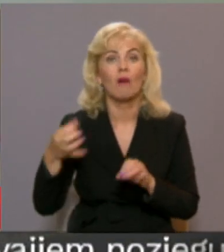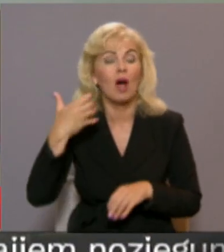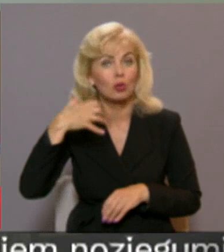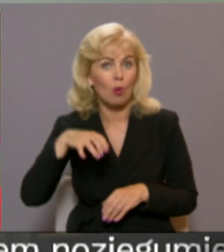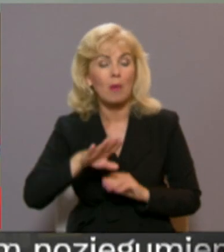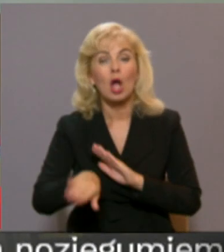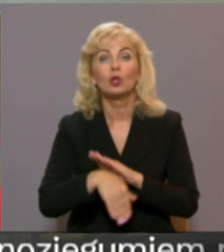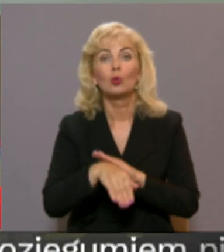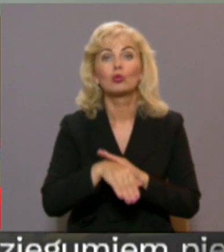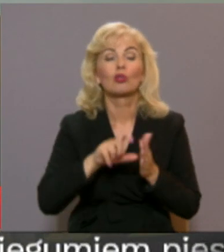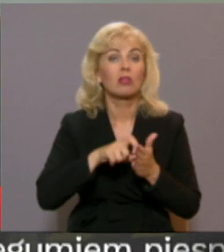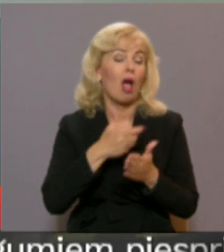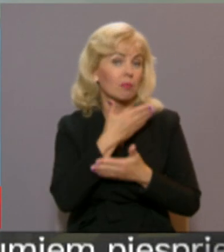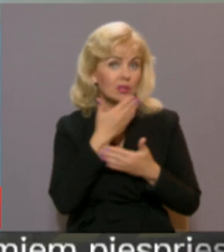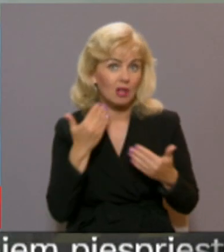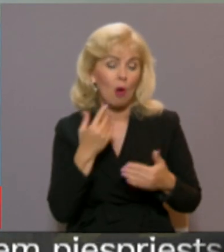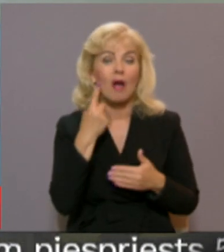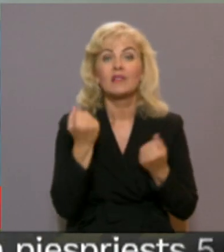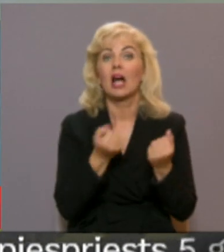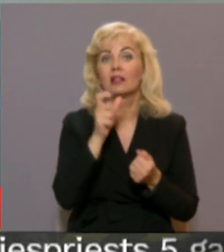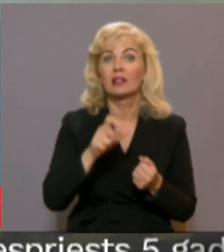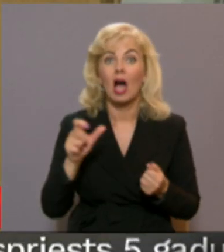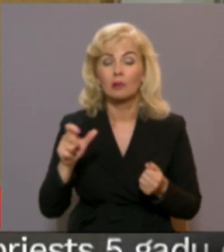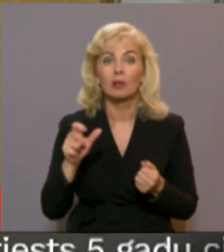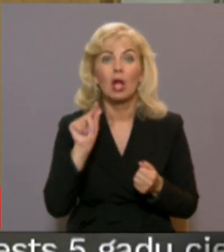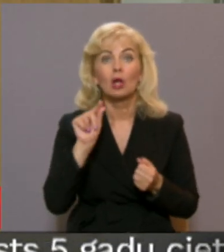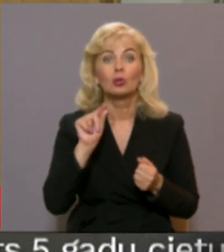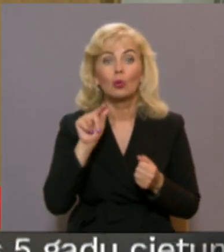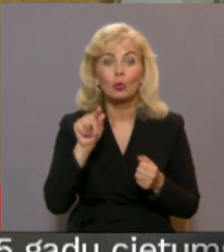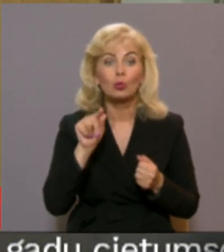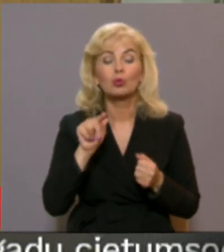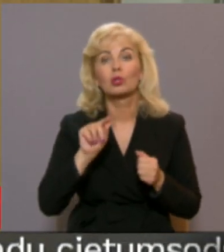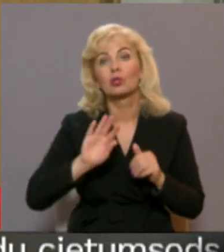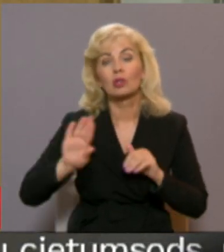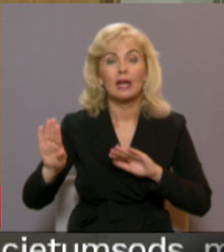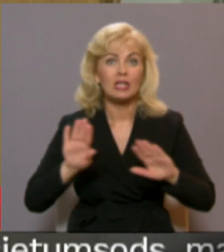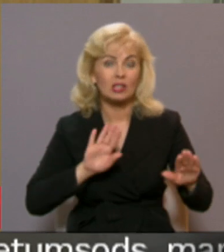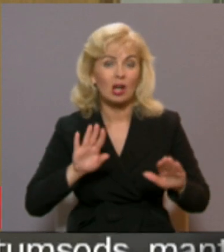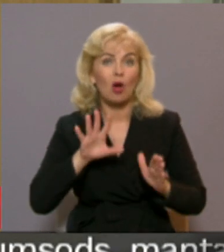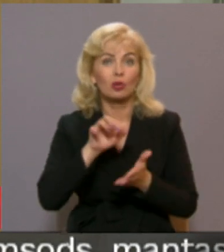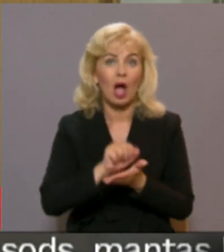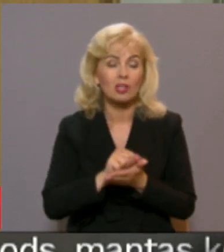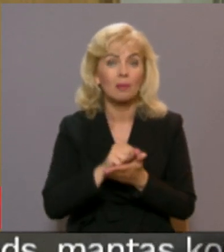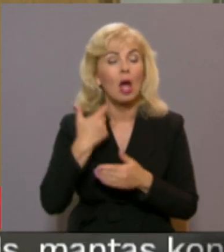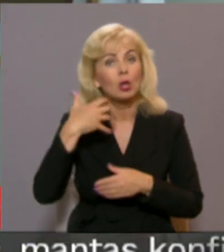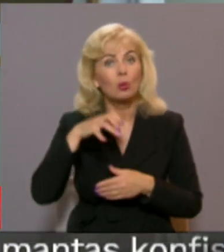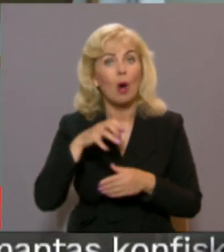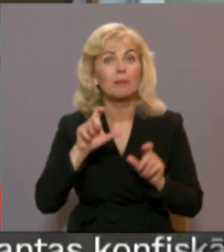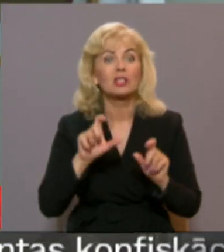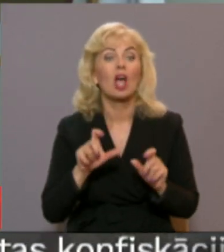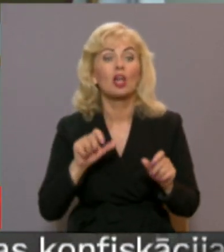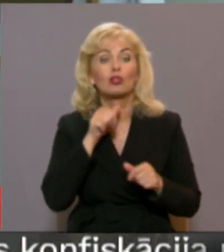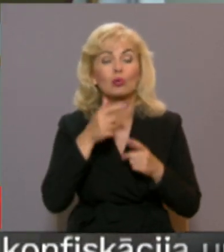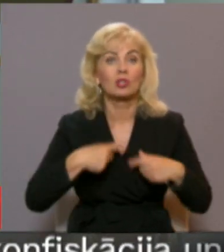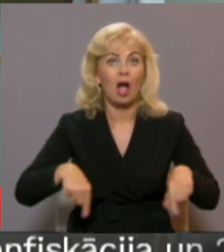Arī tukštaup, pašais nesot, vien darbinieki mazliet izrātojušies. Aizņemta pat kādreizējā domas sēžu zāle. Šajā